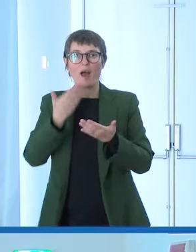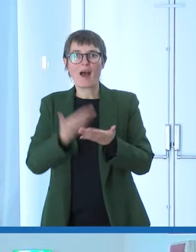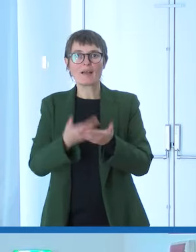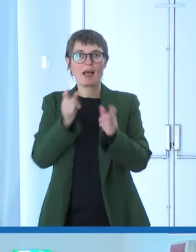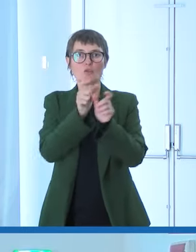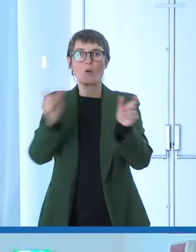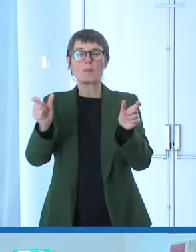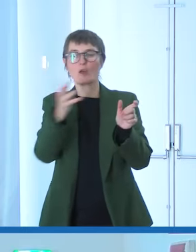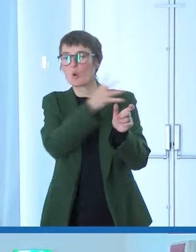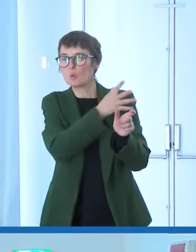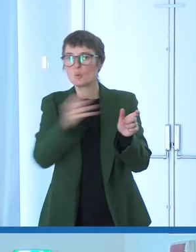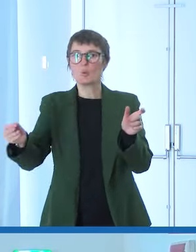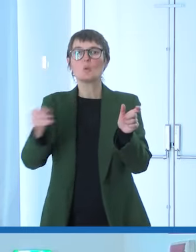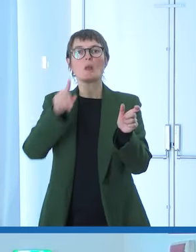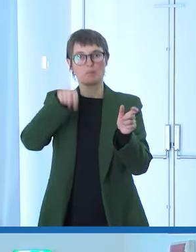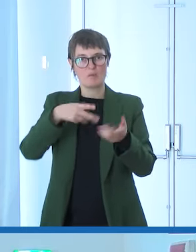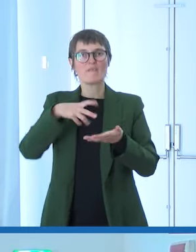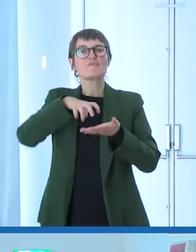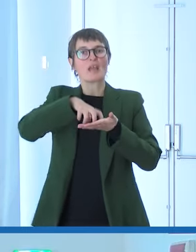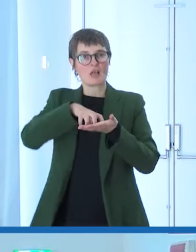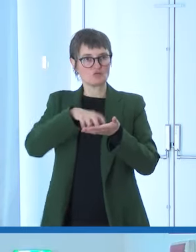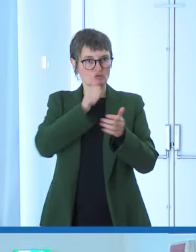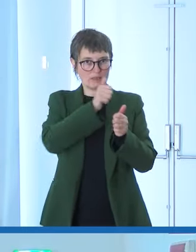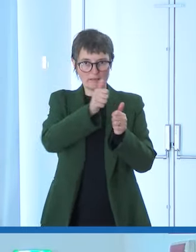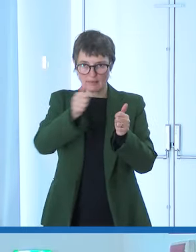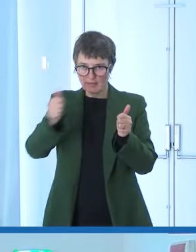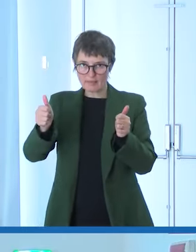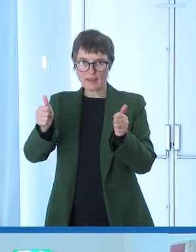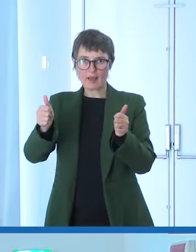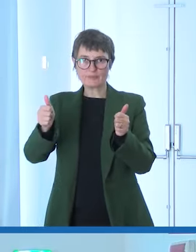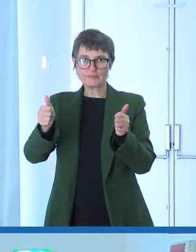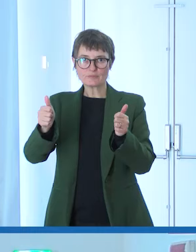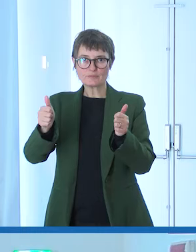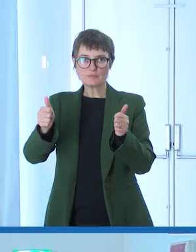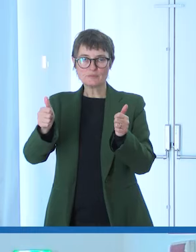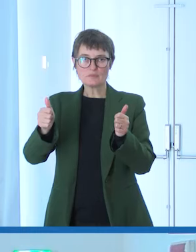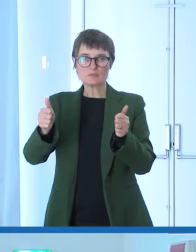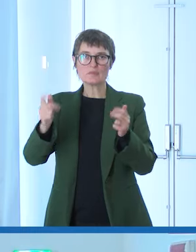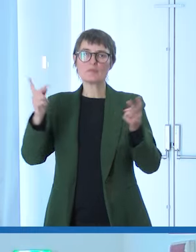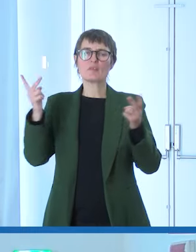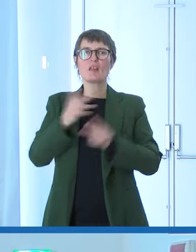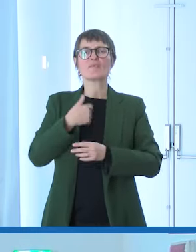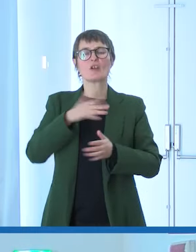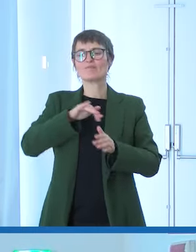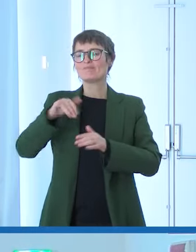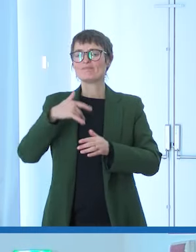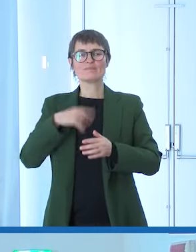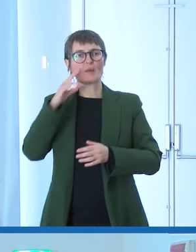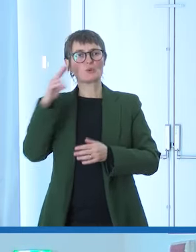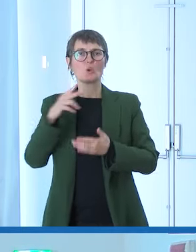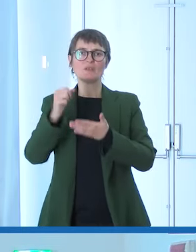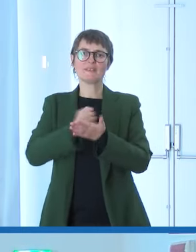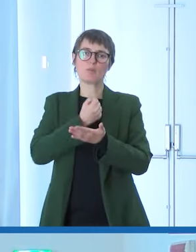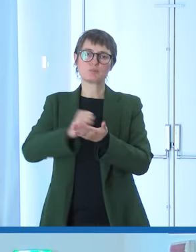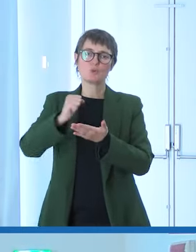Siamo impegnati molto anche su questo, ma non per un adempimento burocratico, perché riteniamo che questo sia